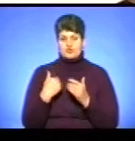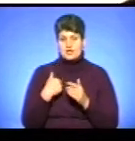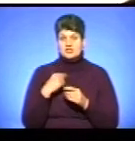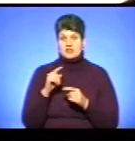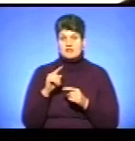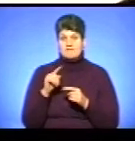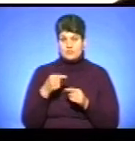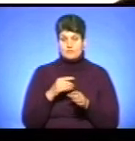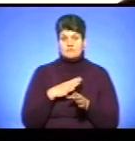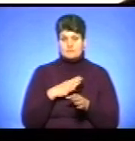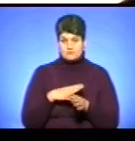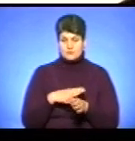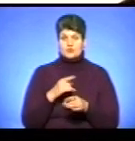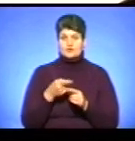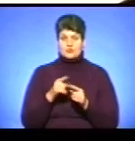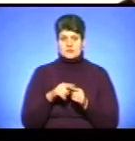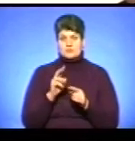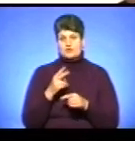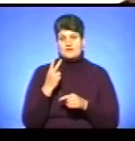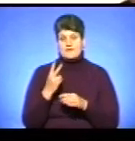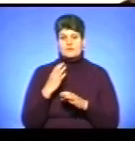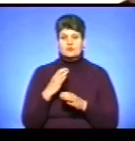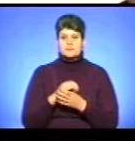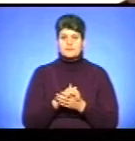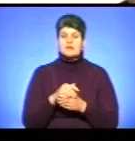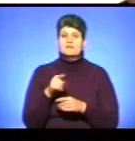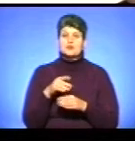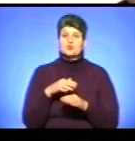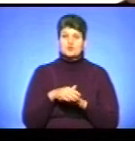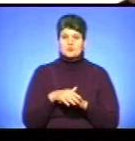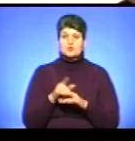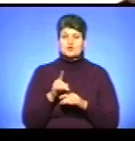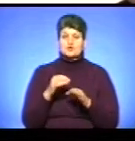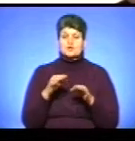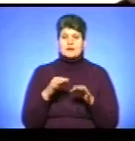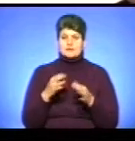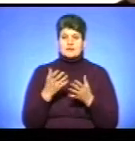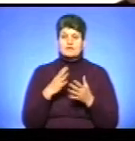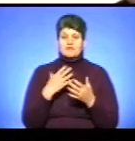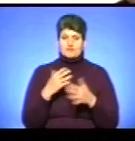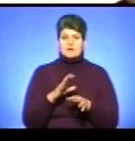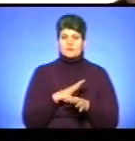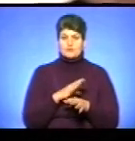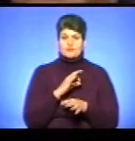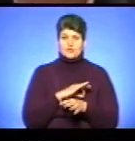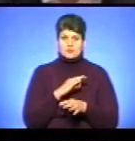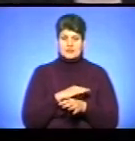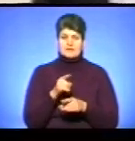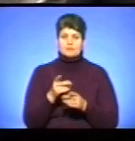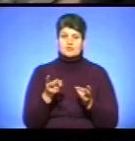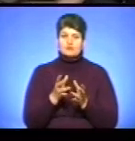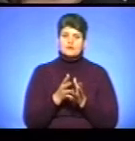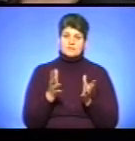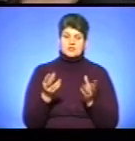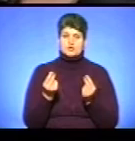витримують, то, звичайно, що цьогоріч будуть тих два автобуси. От ми розуміємо, що транспорт, який вже був в використанні, він потребує більше